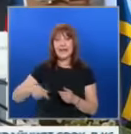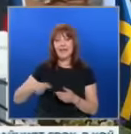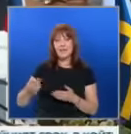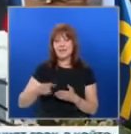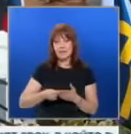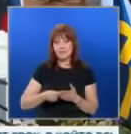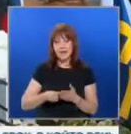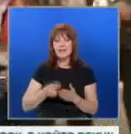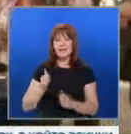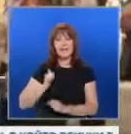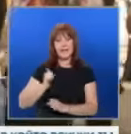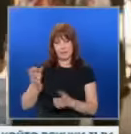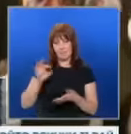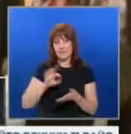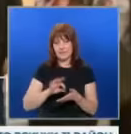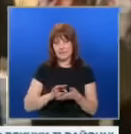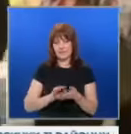Иен Столтенберг присъства.